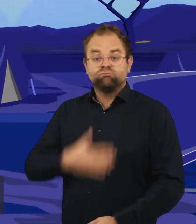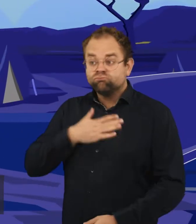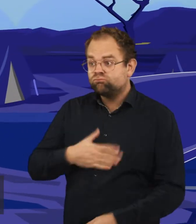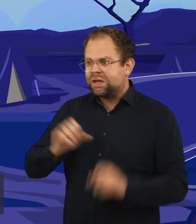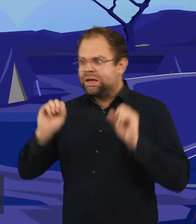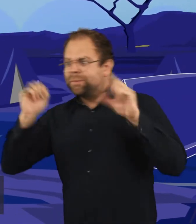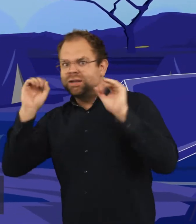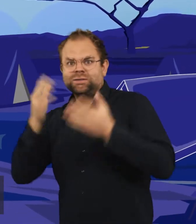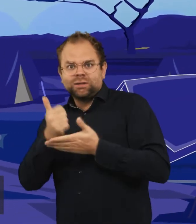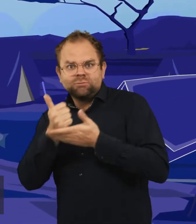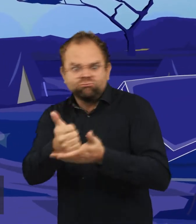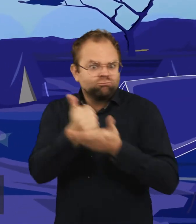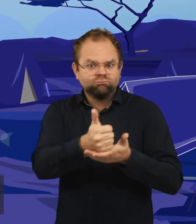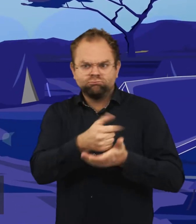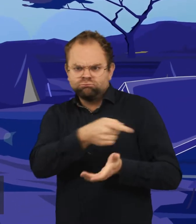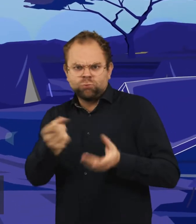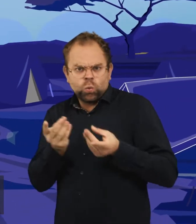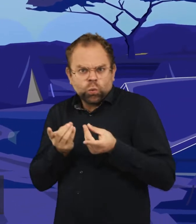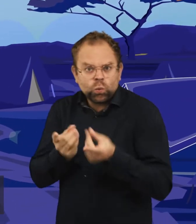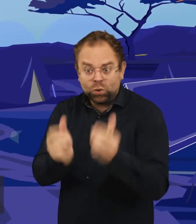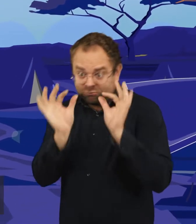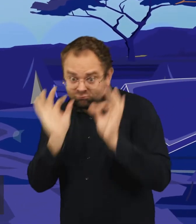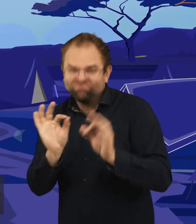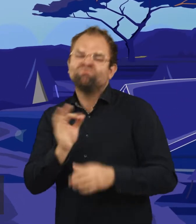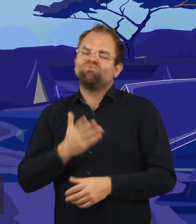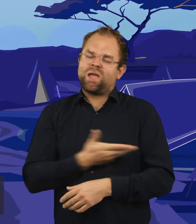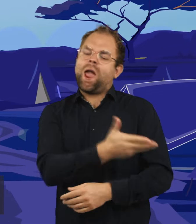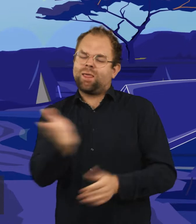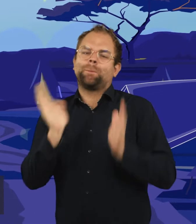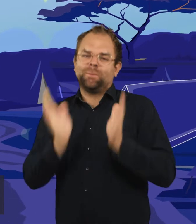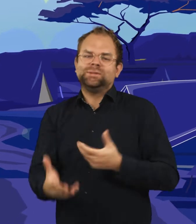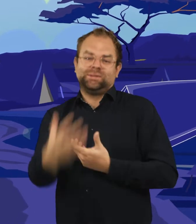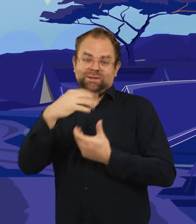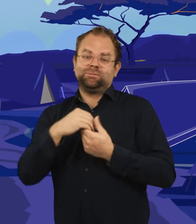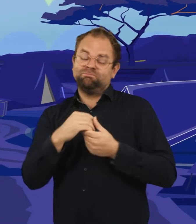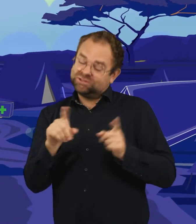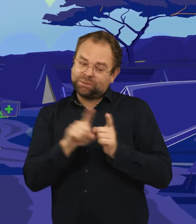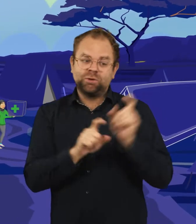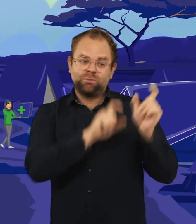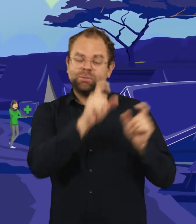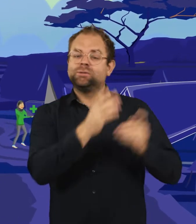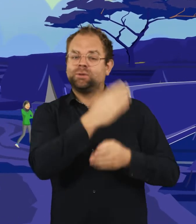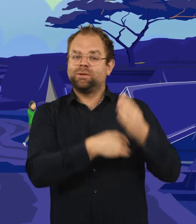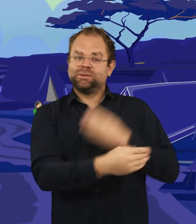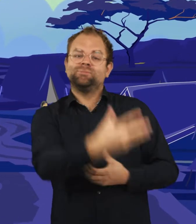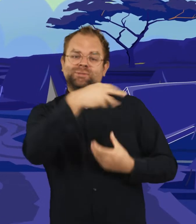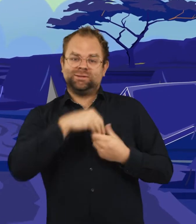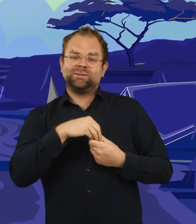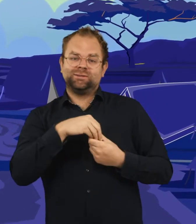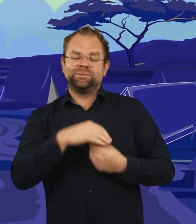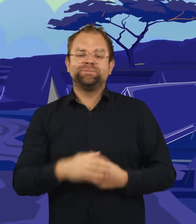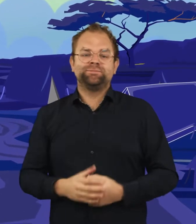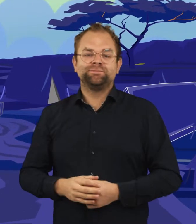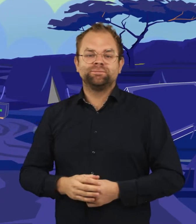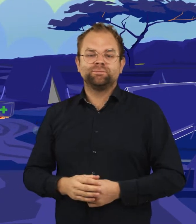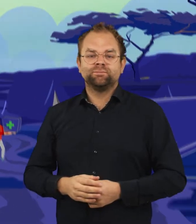Affinché la risposta all'emergenza sia efficace, tutti devono essere coinvolti. Ciò include le persone con disabilità.